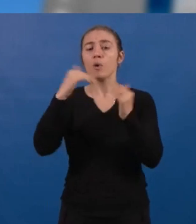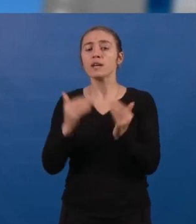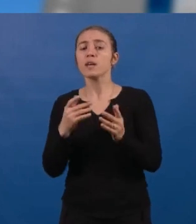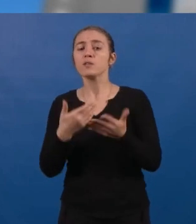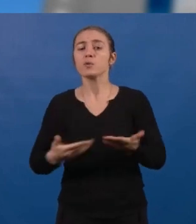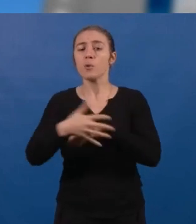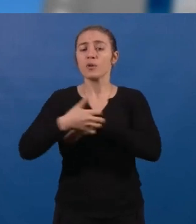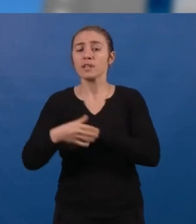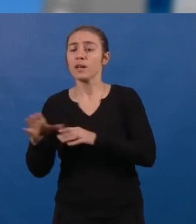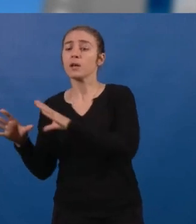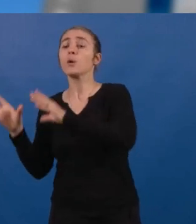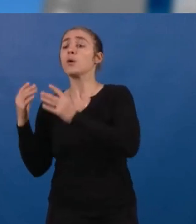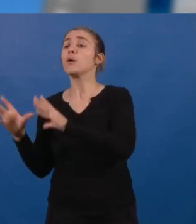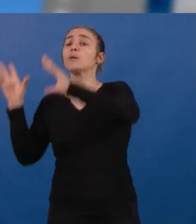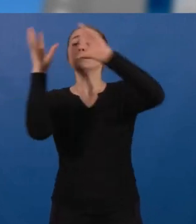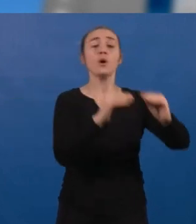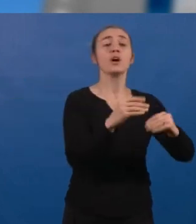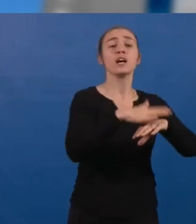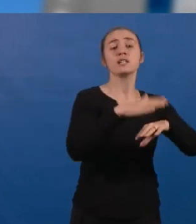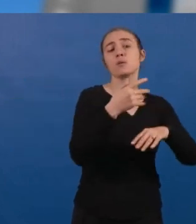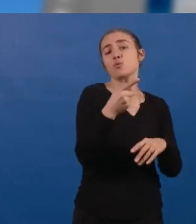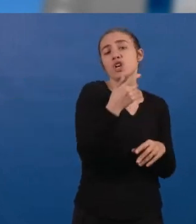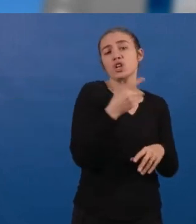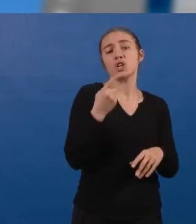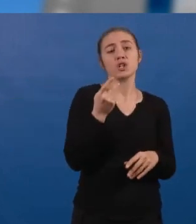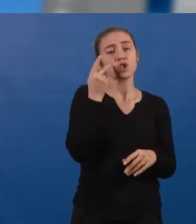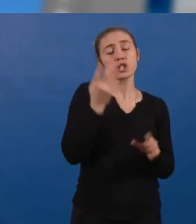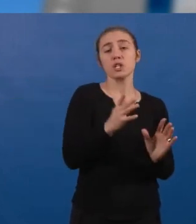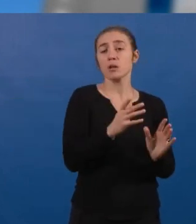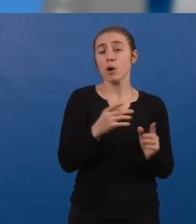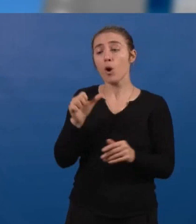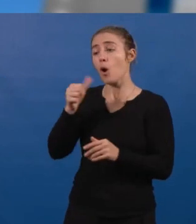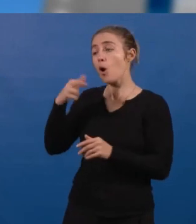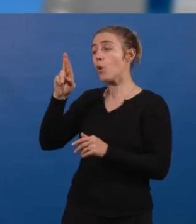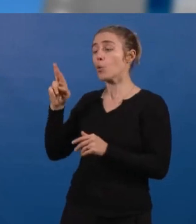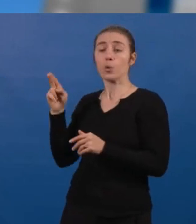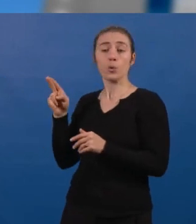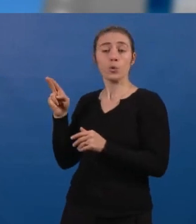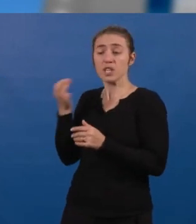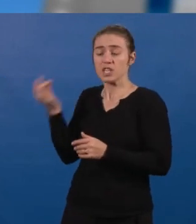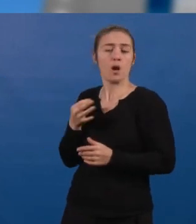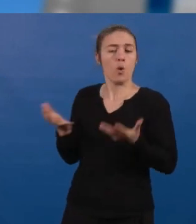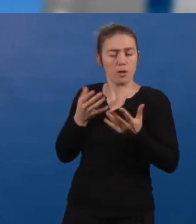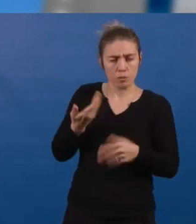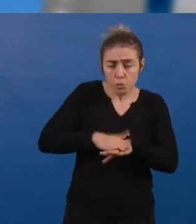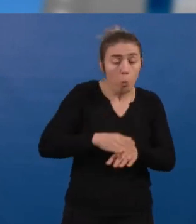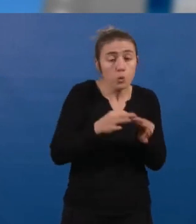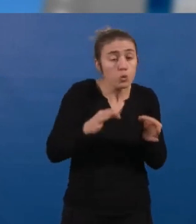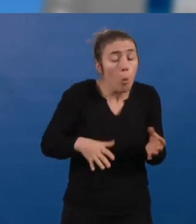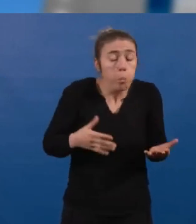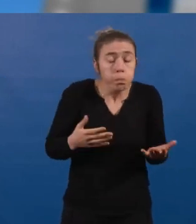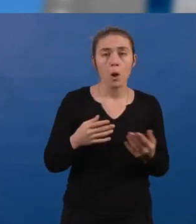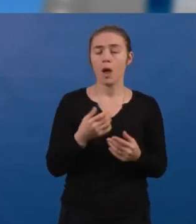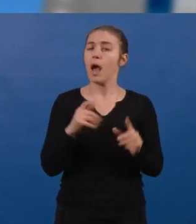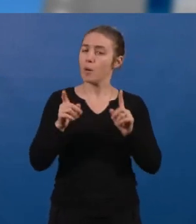placer dans un quartier plus favorisé, comme nous y invite l'enrue, ne change rien à sa situation. Le besoin d'accompagnement reste